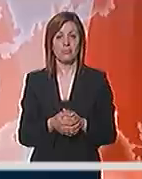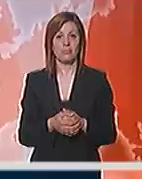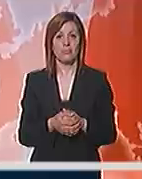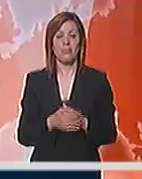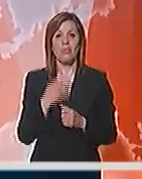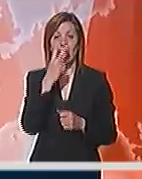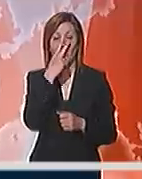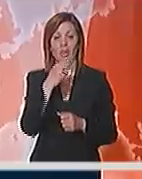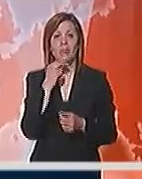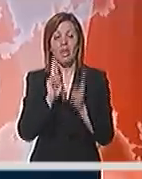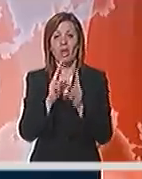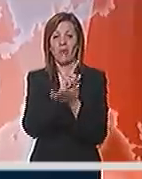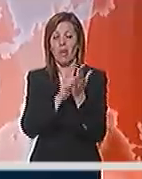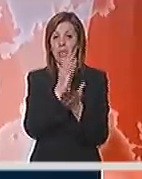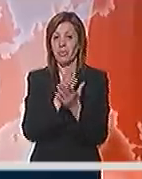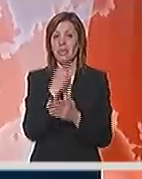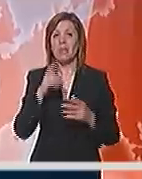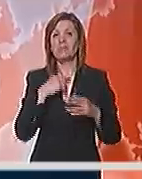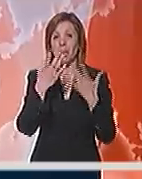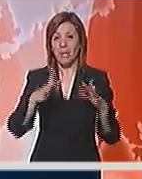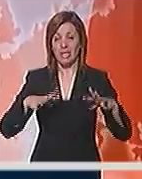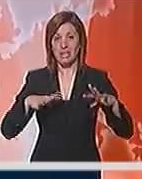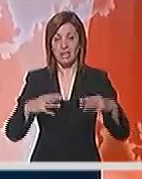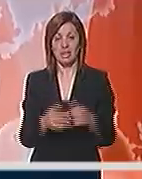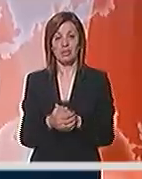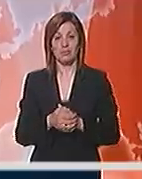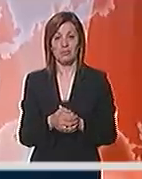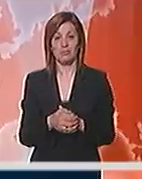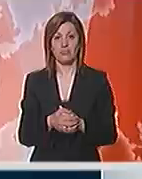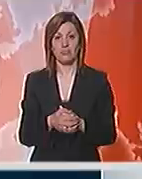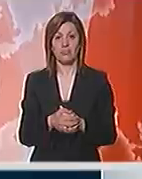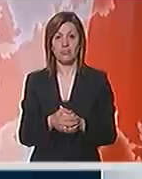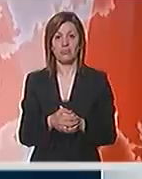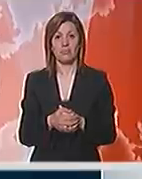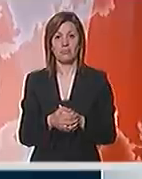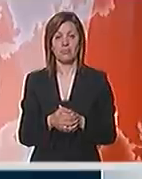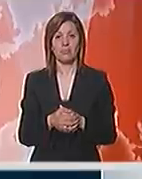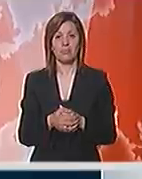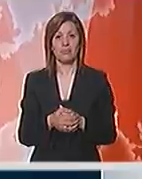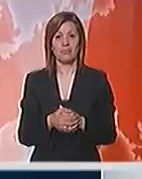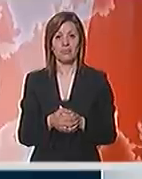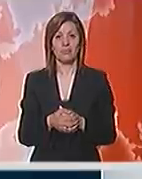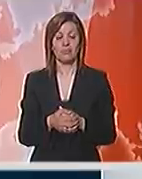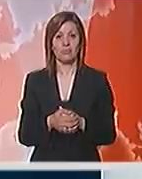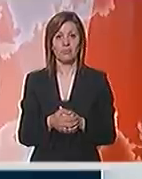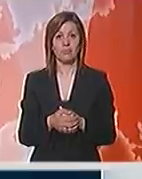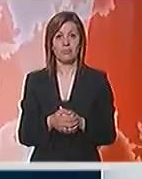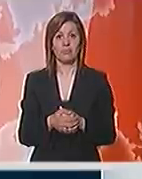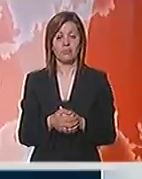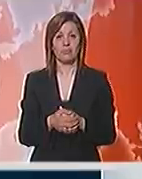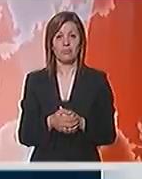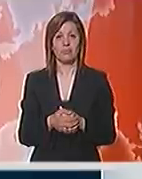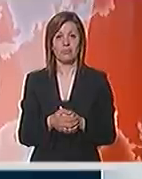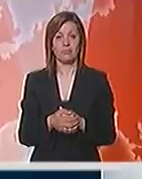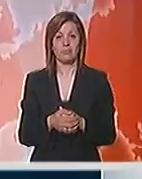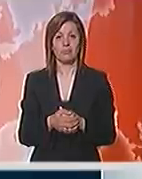Da pogledamo i kako će vreme biti za predstavljeće praznike. Sponzor Vremenske prognoze Suncokretovo